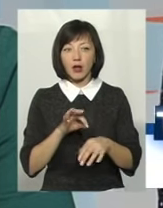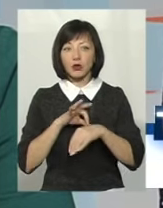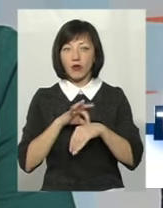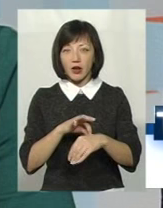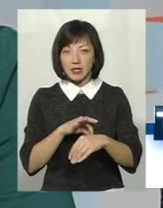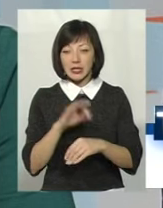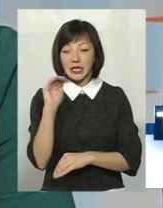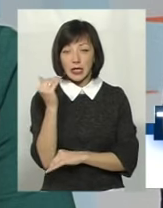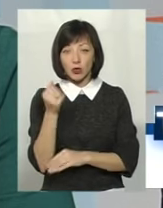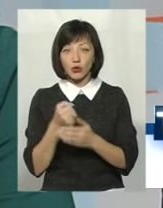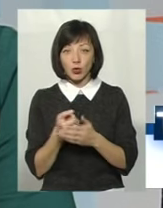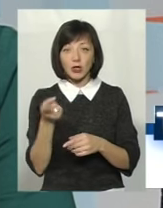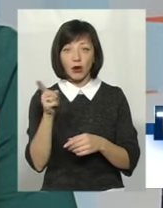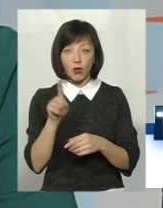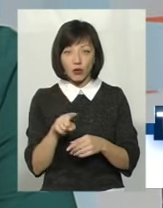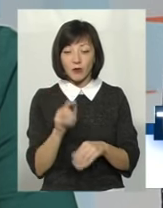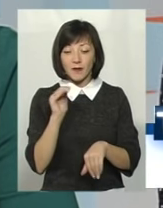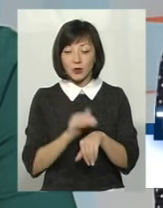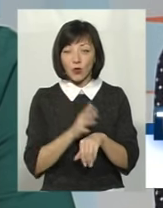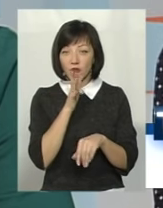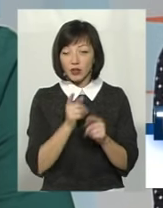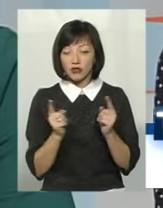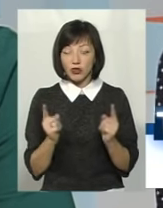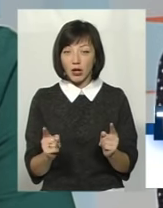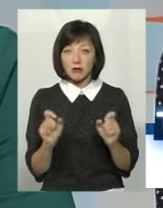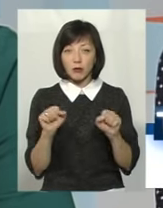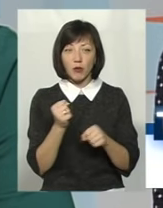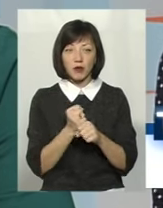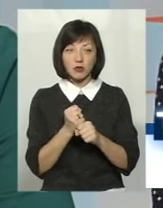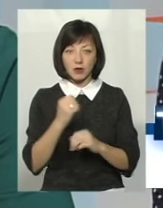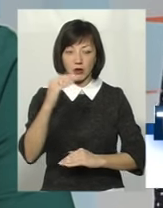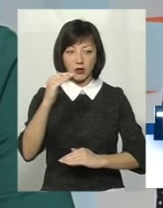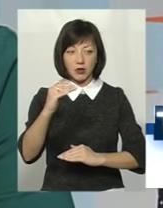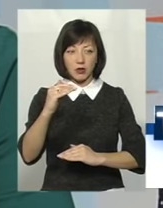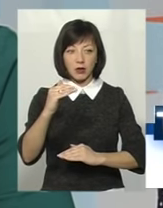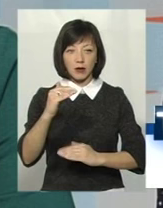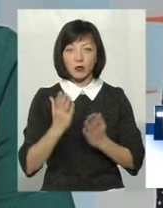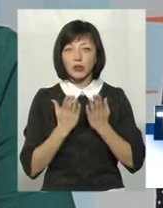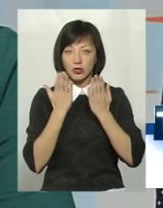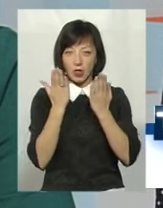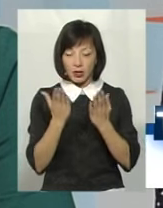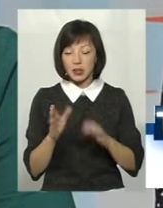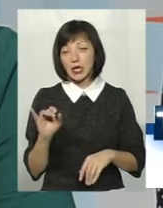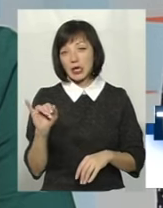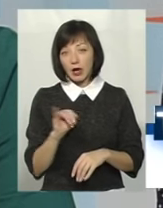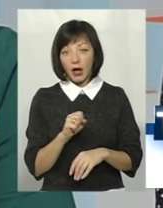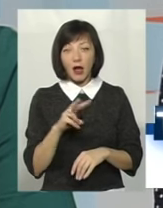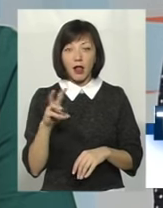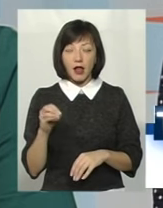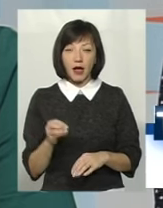такого темпу читання, щоб за фіксований час він міг опрацювати певний обсяг літератури. Але